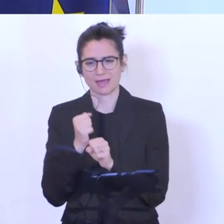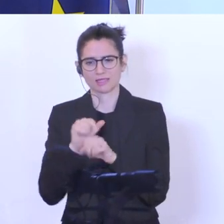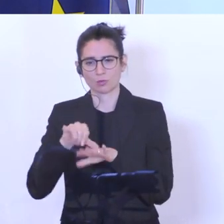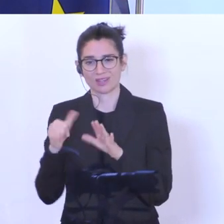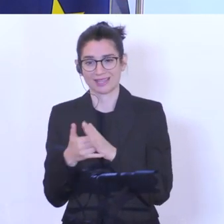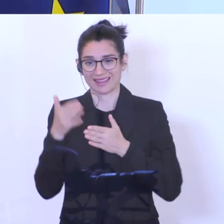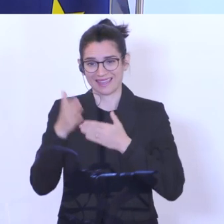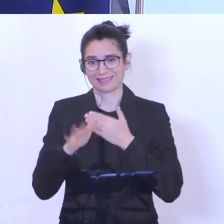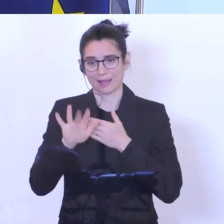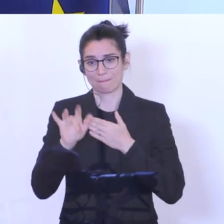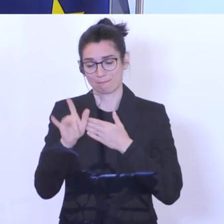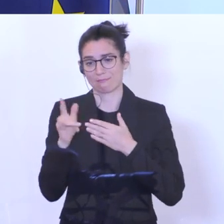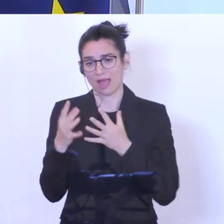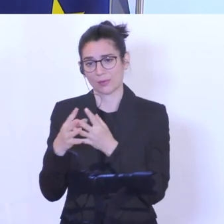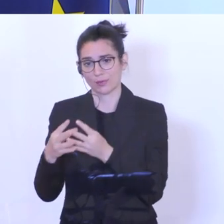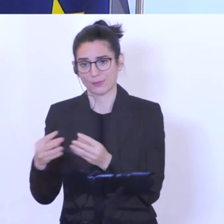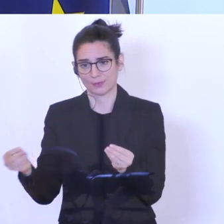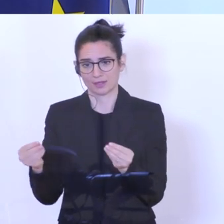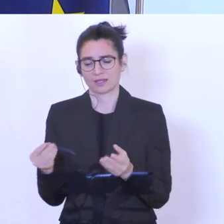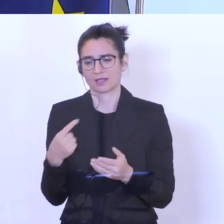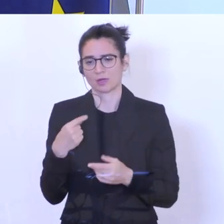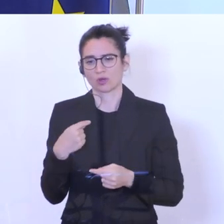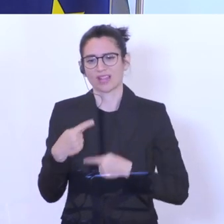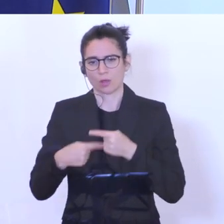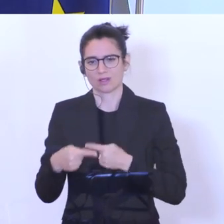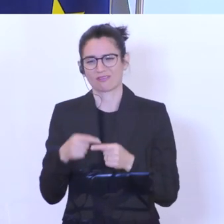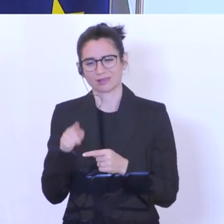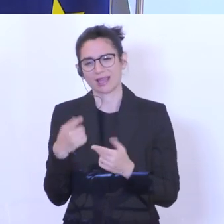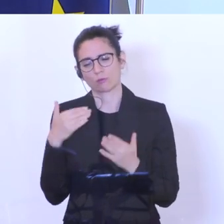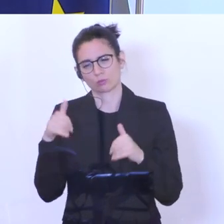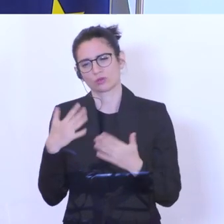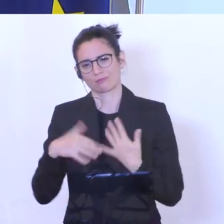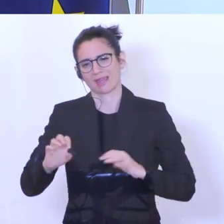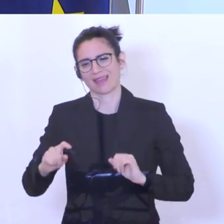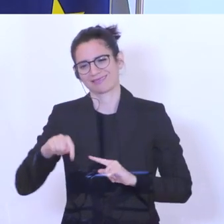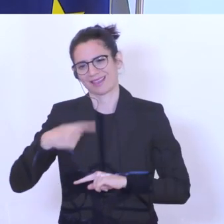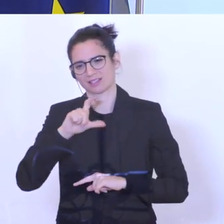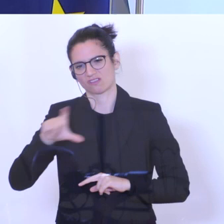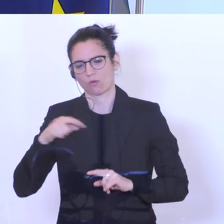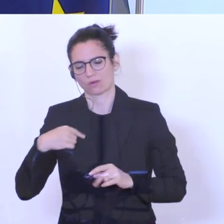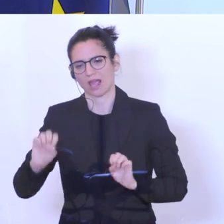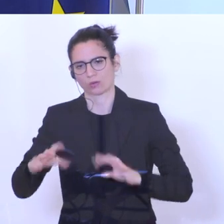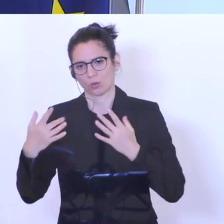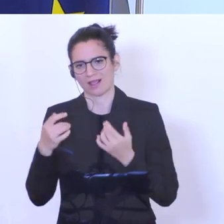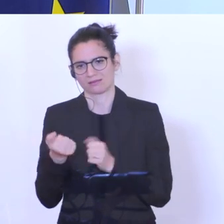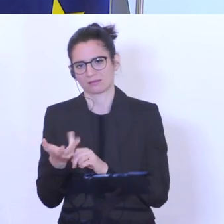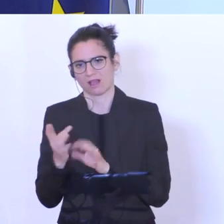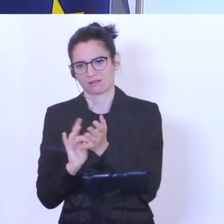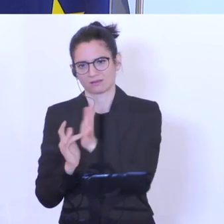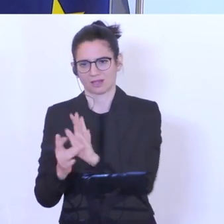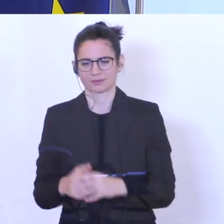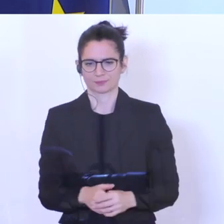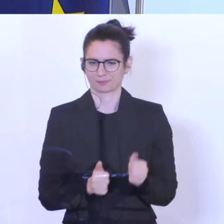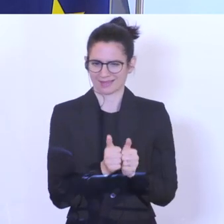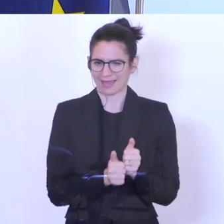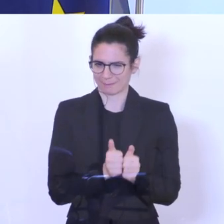ausgelaufen ist. Und dementsprechend diese genaueren Zahlen werden wir in der nächsten Woche vorliegen haben. Zur